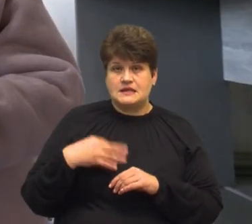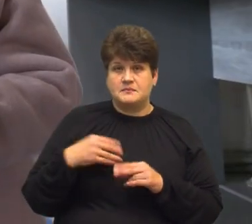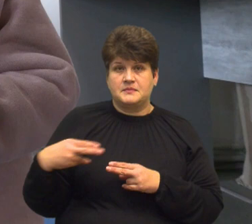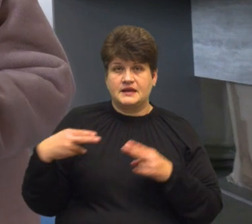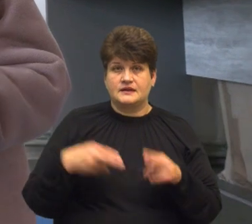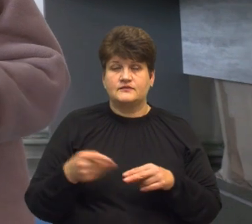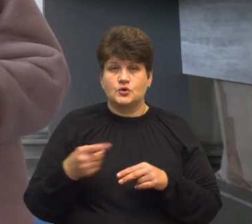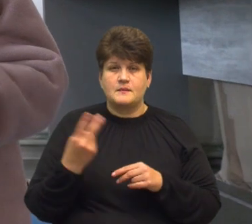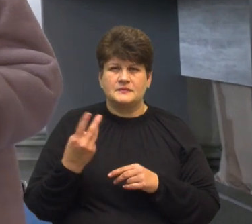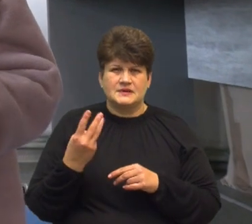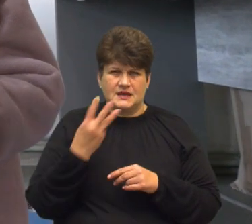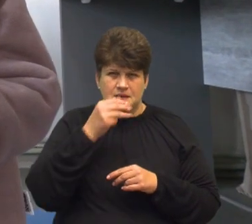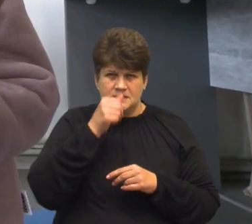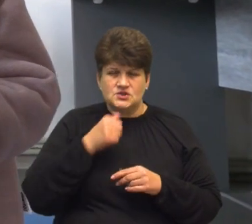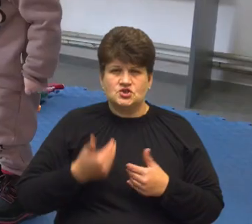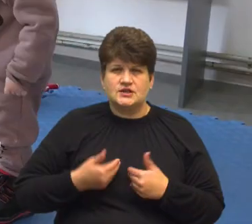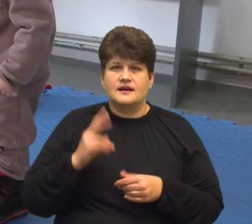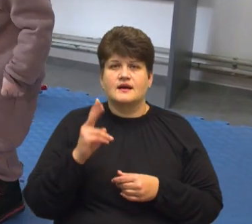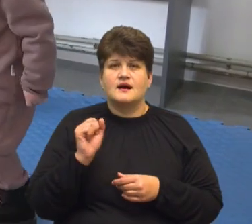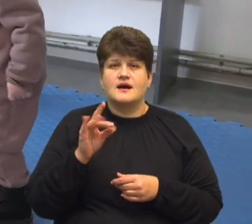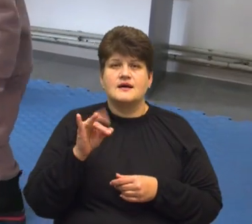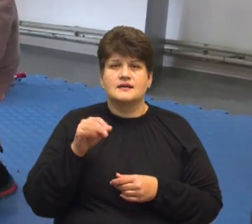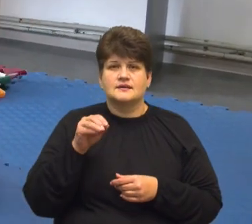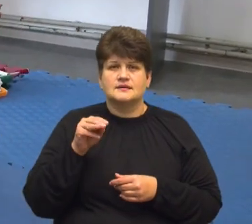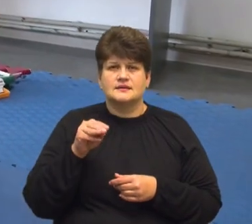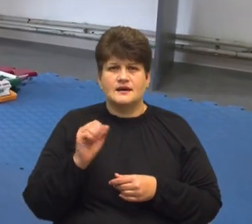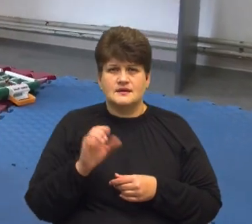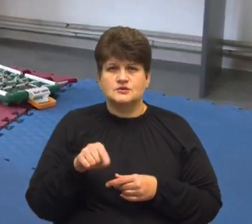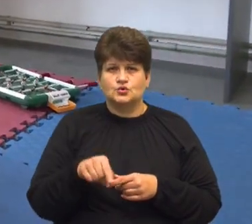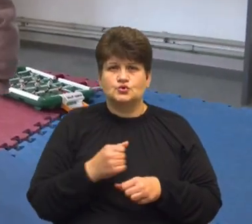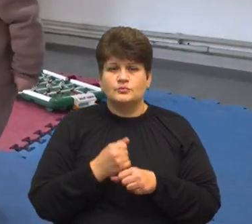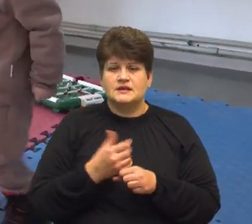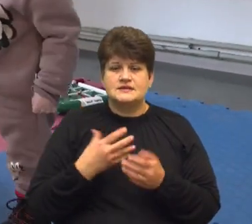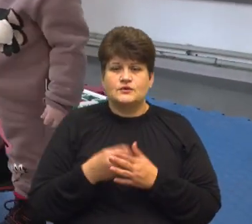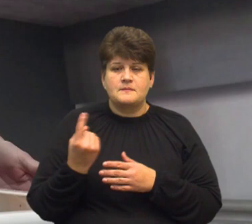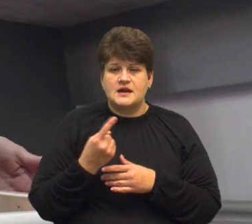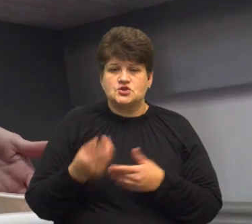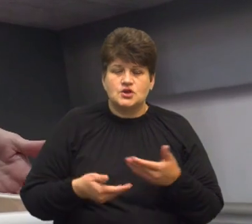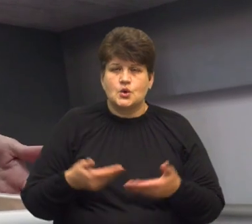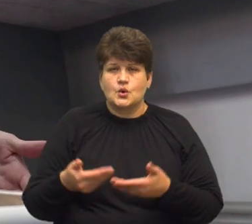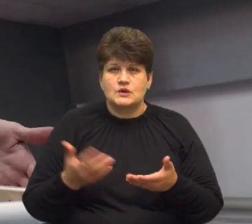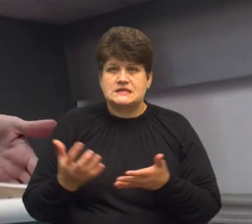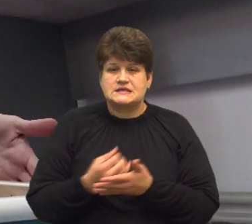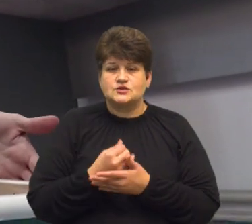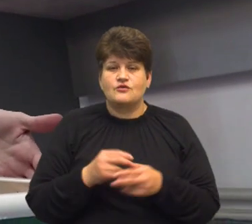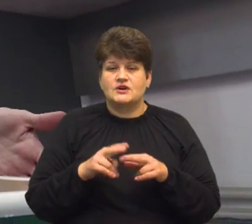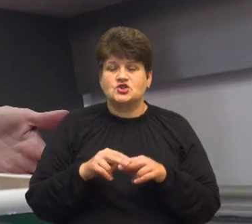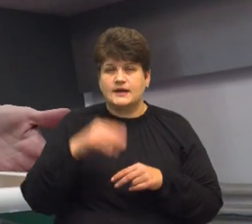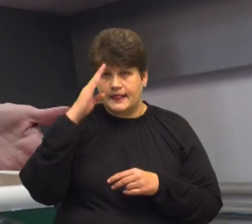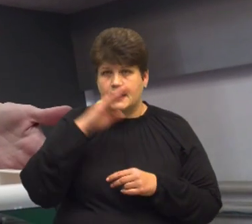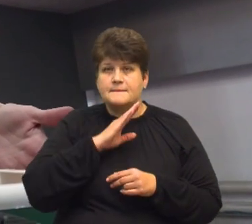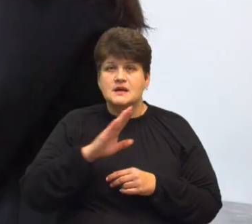Перші три місяці жили в Карітасі. Тут, розповідає жінка, Артем робив свої перші кроки і знайшов хрещених батьків.